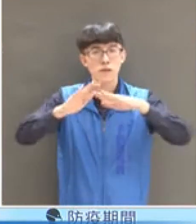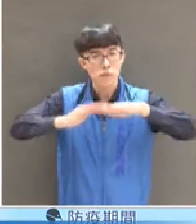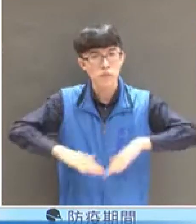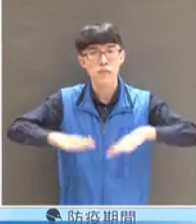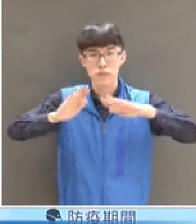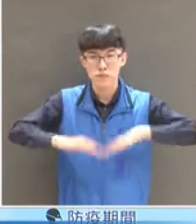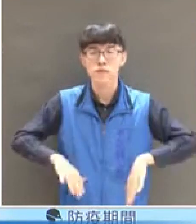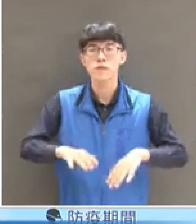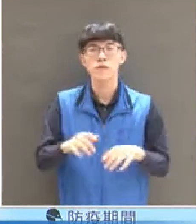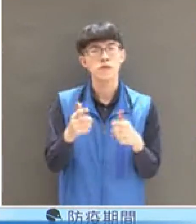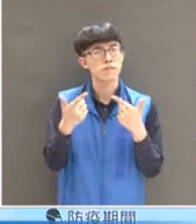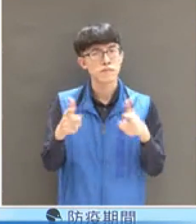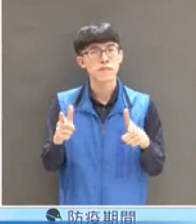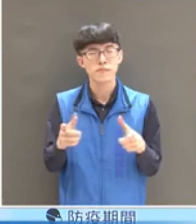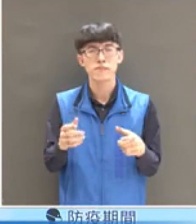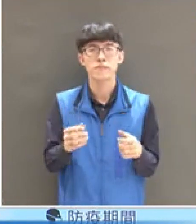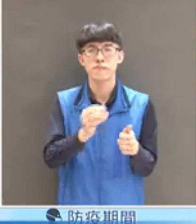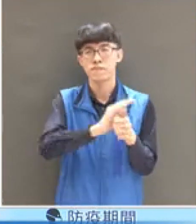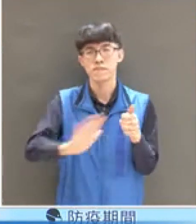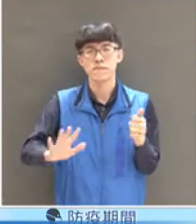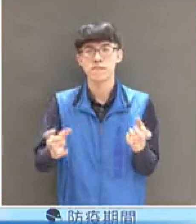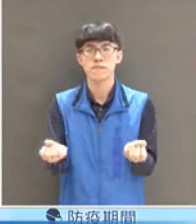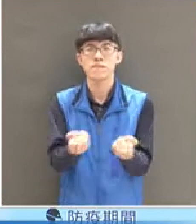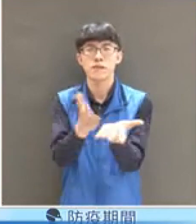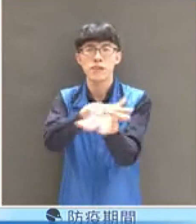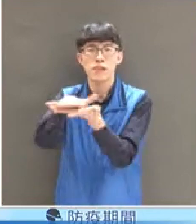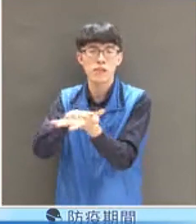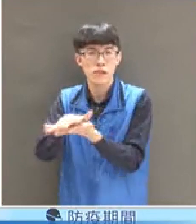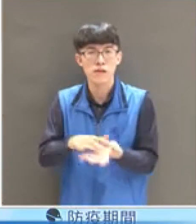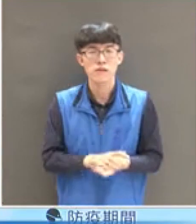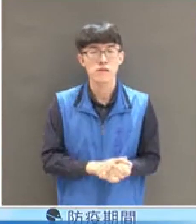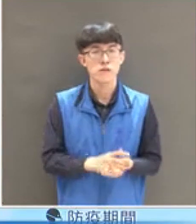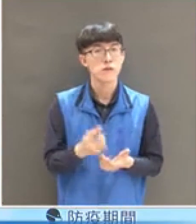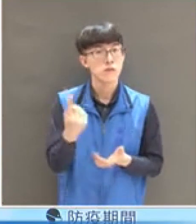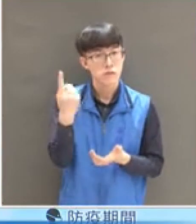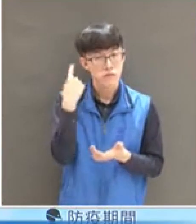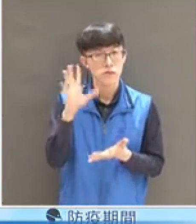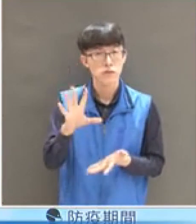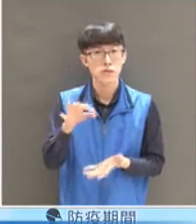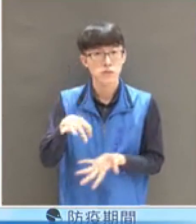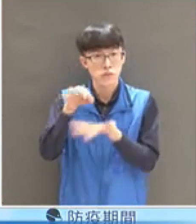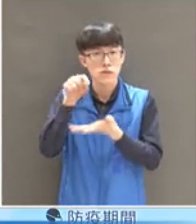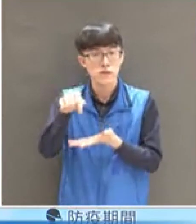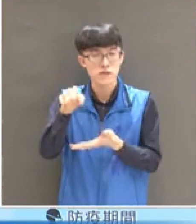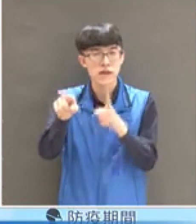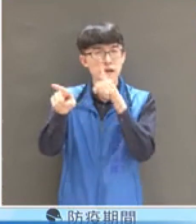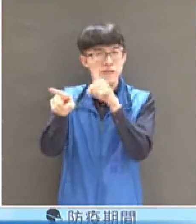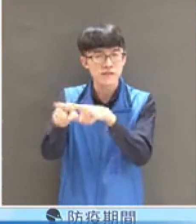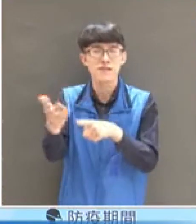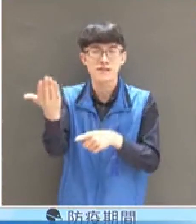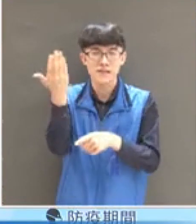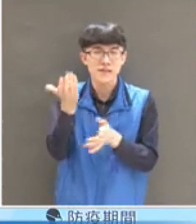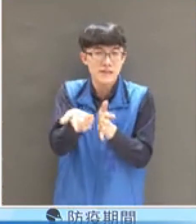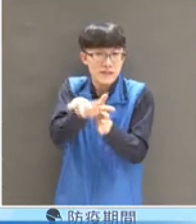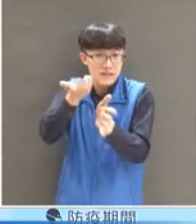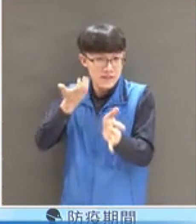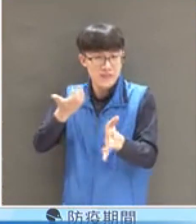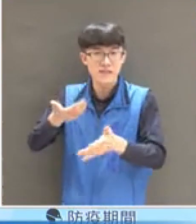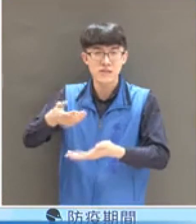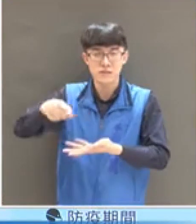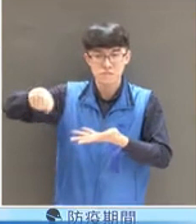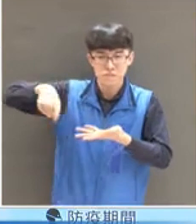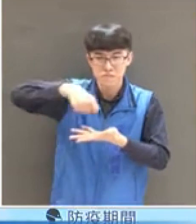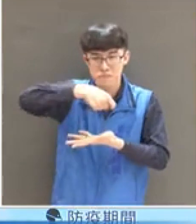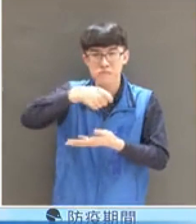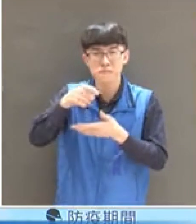我想這次的國產疫苗昨天有特別提到風風雨雨很多人都說它是按著劇本走從陳委員的